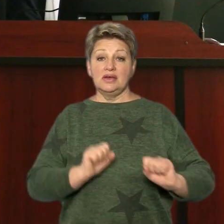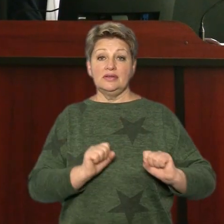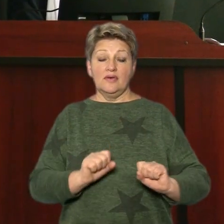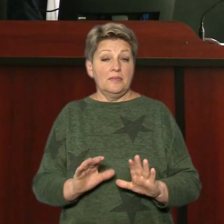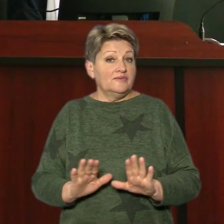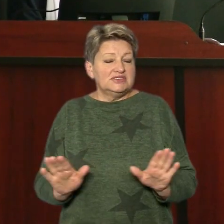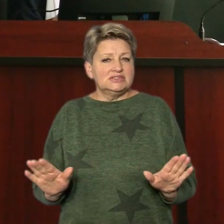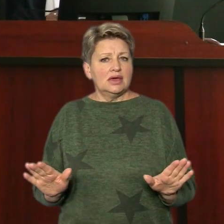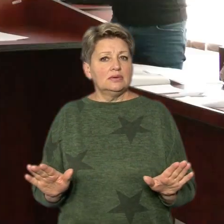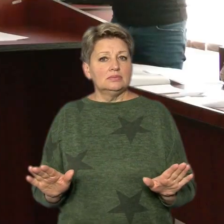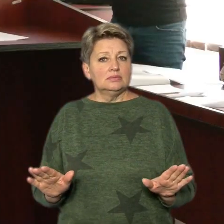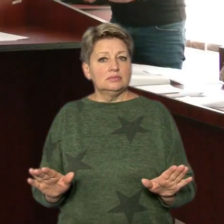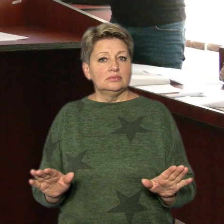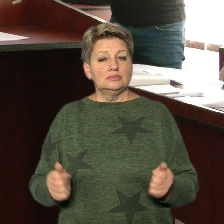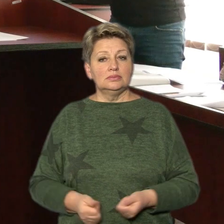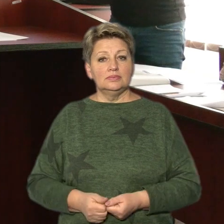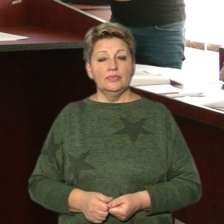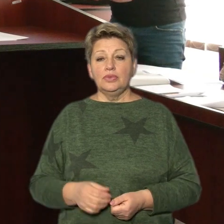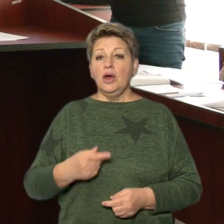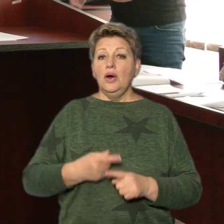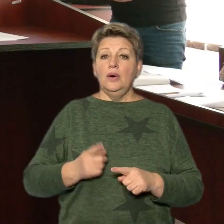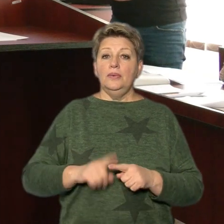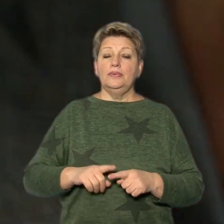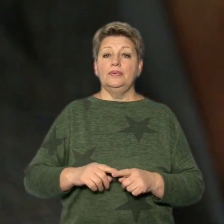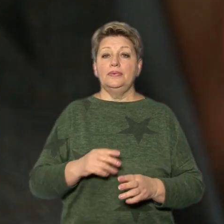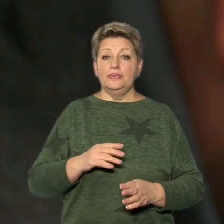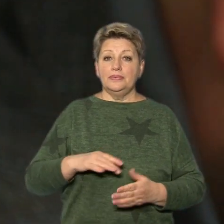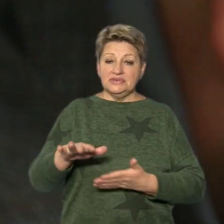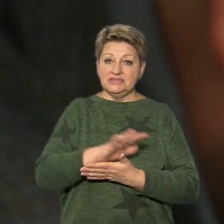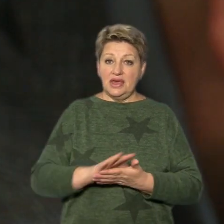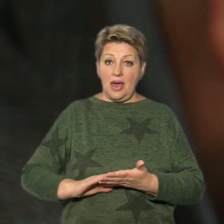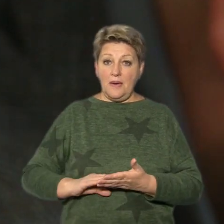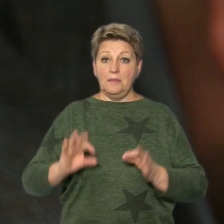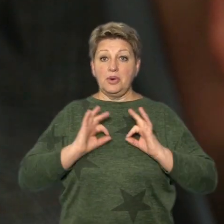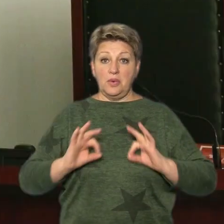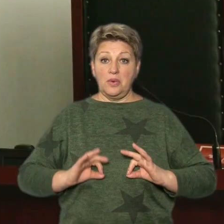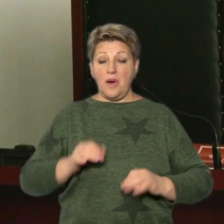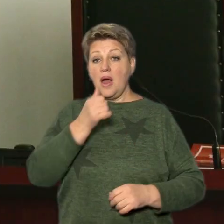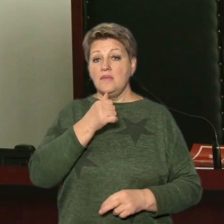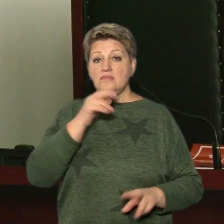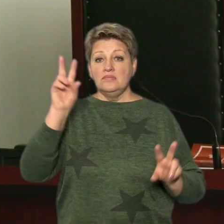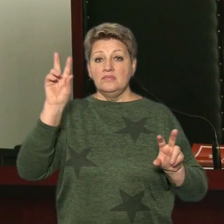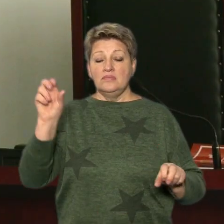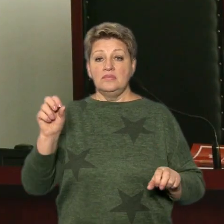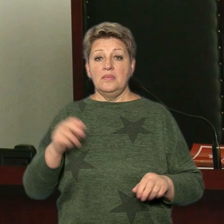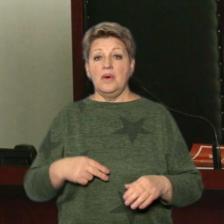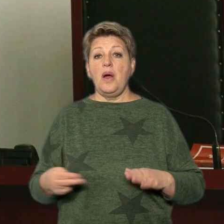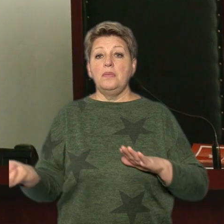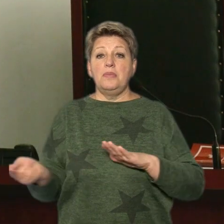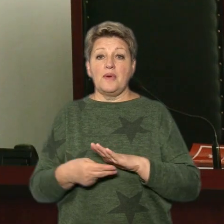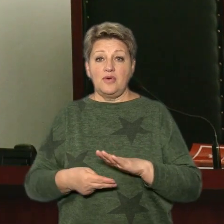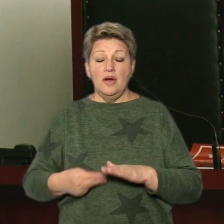А ну-ка розкажіть, що там було. Клопотання прокурора називає провокацією. Ви розумієте, які